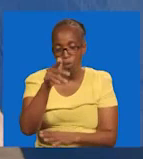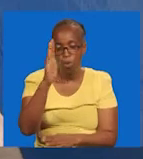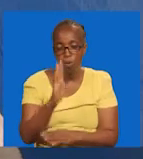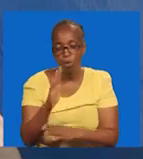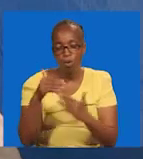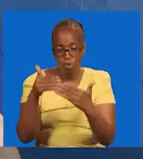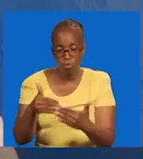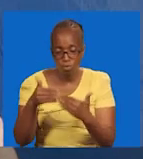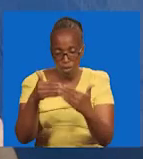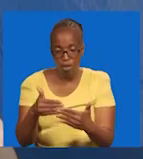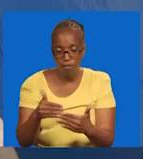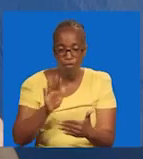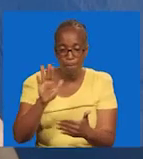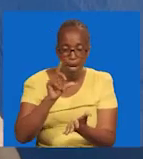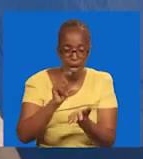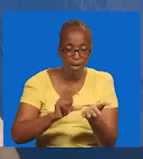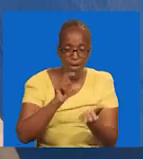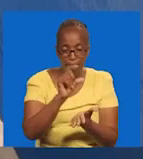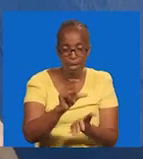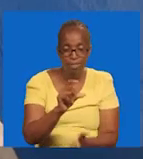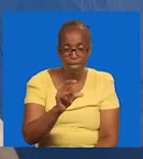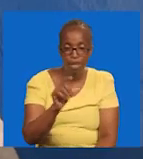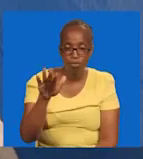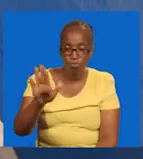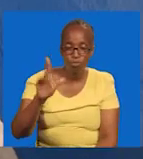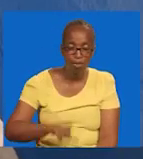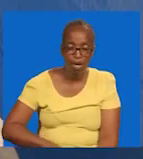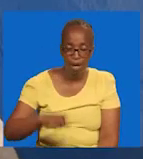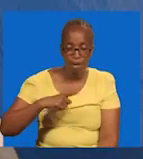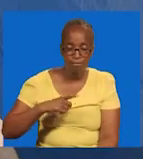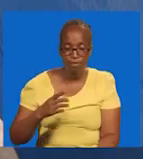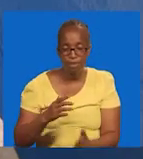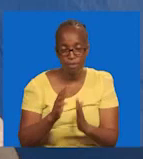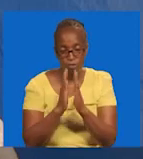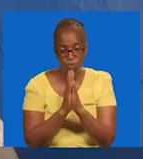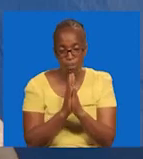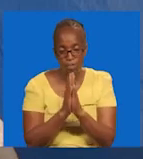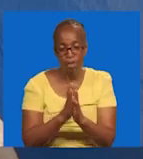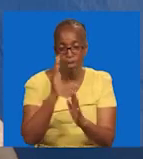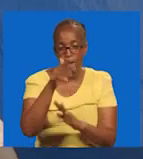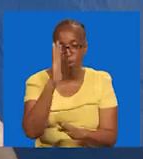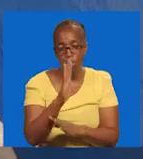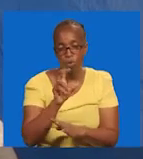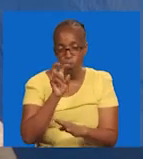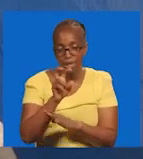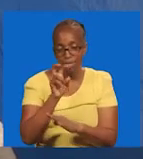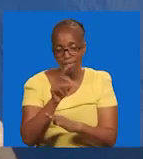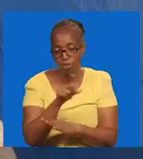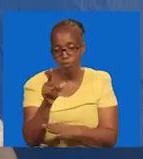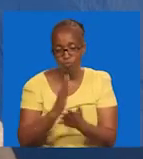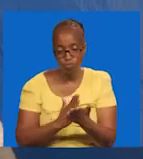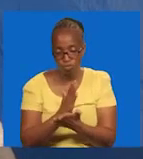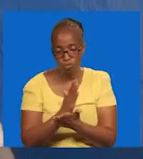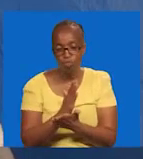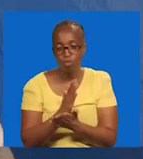mayake. Na mungu wa kune emishie ne ema zake katika kila jia. Mungu wa kuoneka ni yetu.